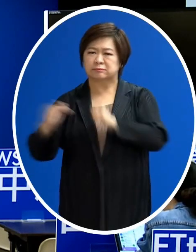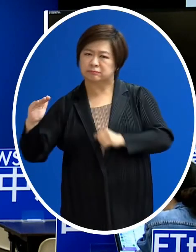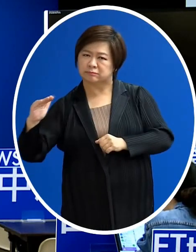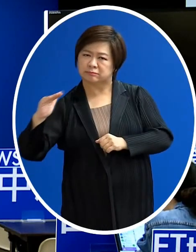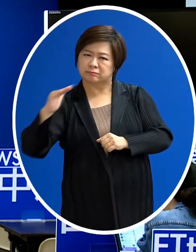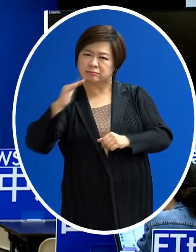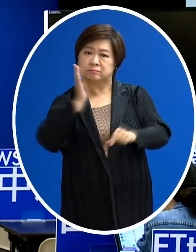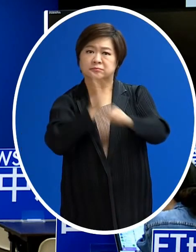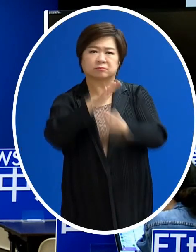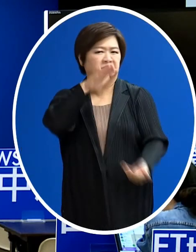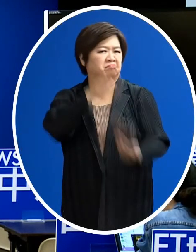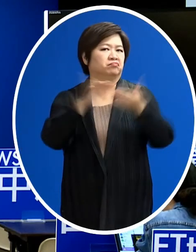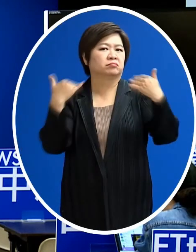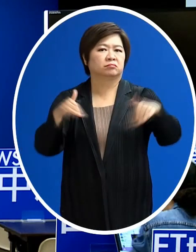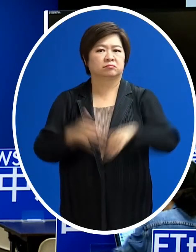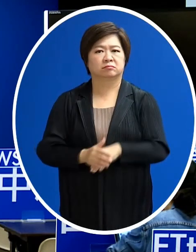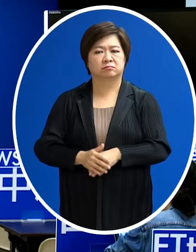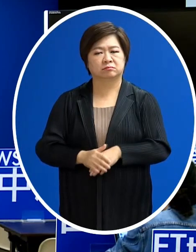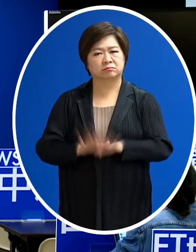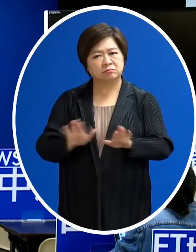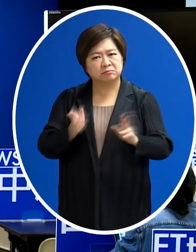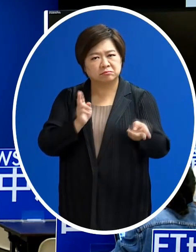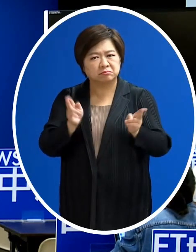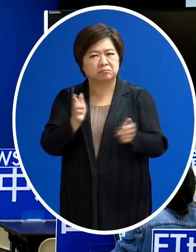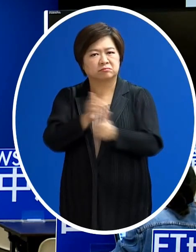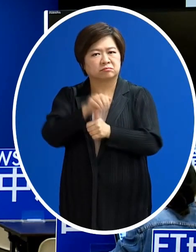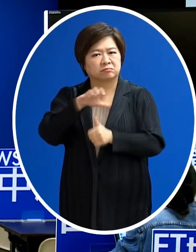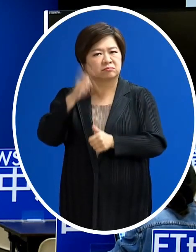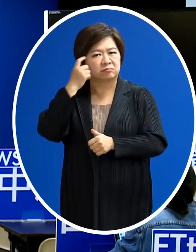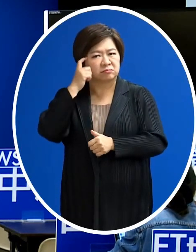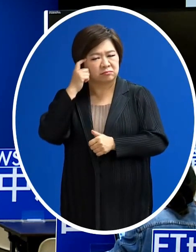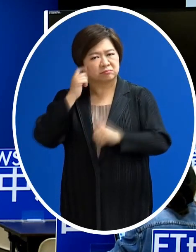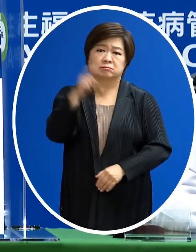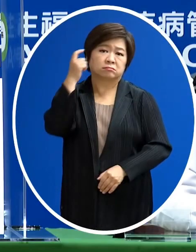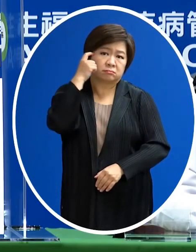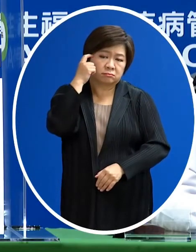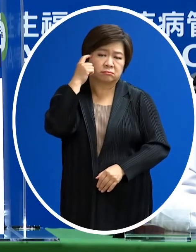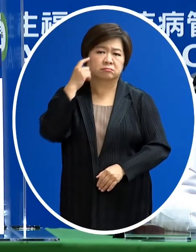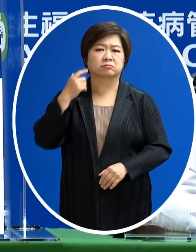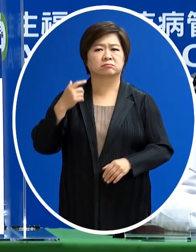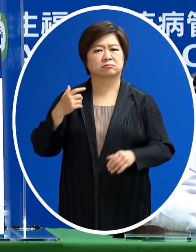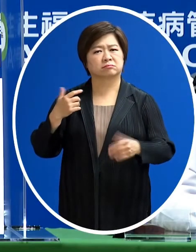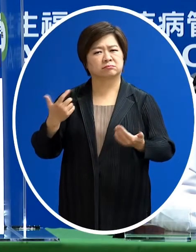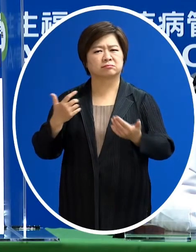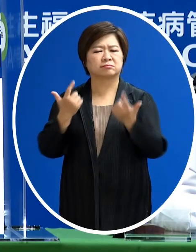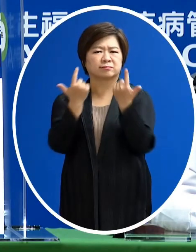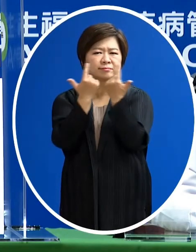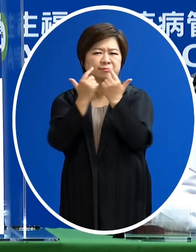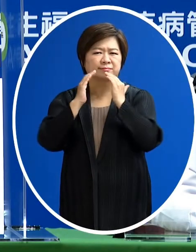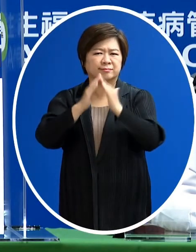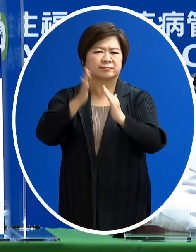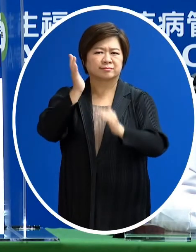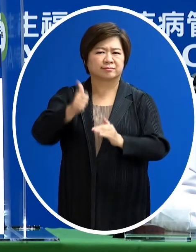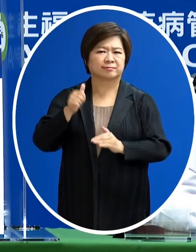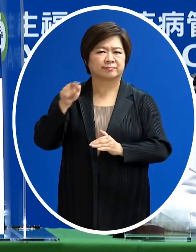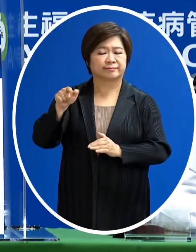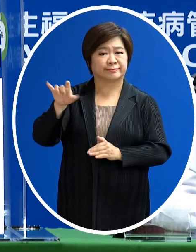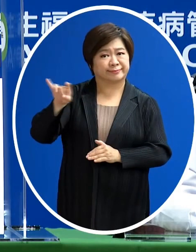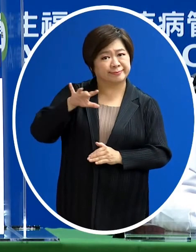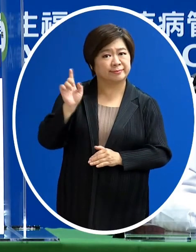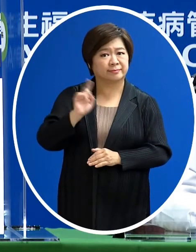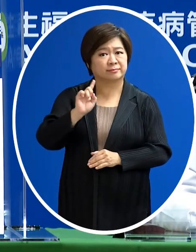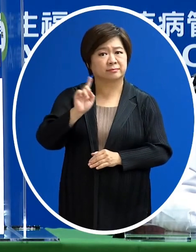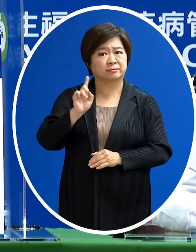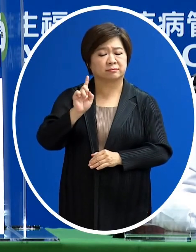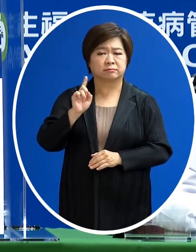還沒到 那指揮中心有沒有推估模型 大概是怎麼樣的情況 謝謝市長可能是引用那天 我